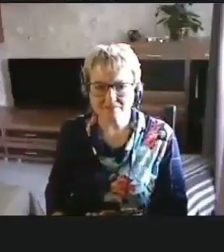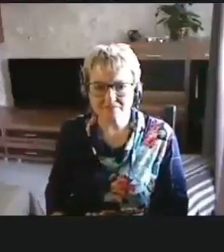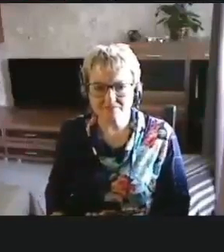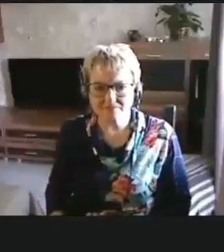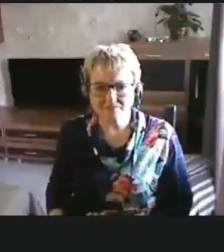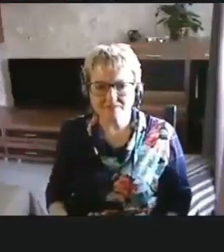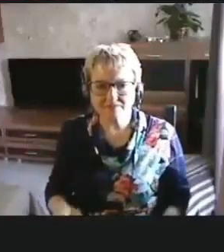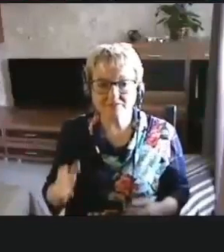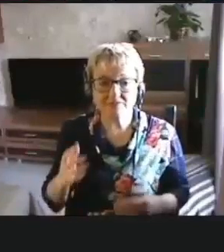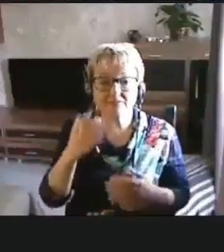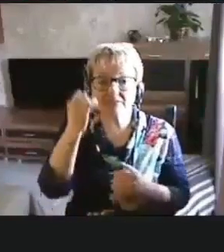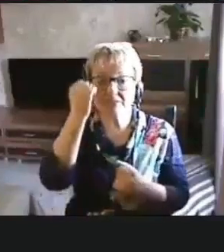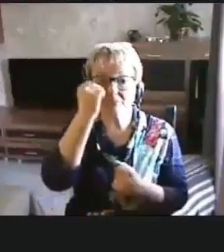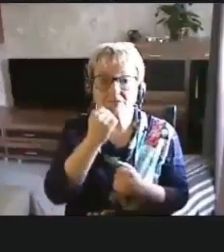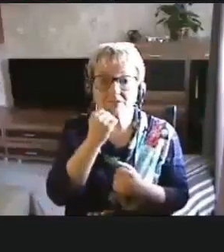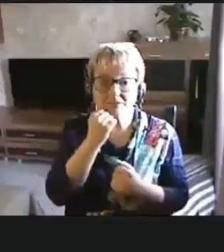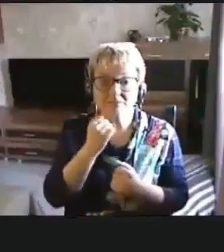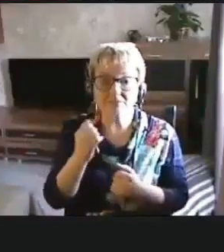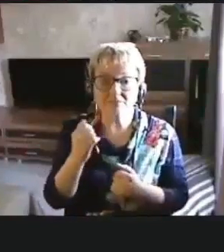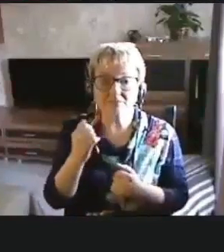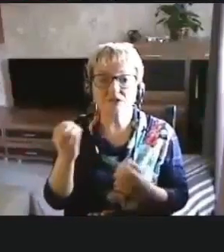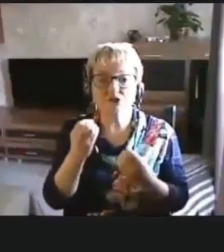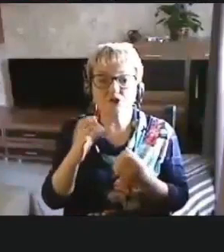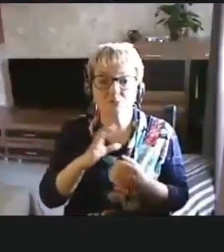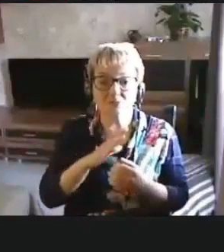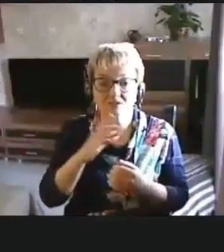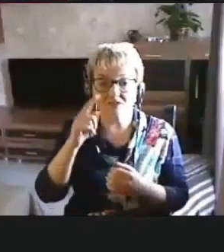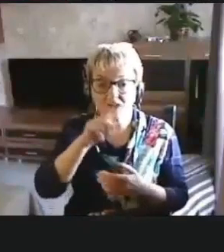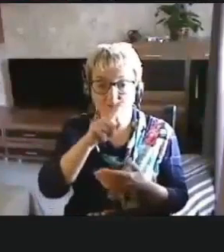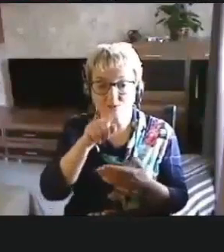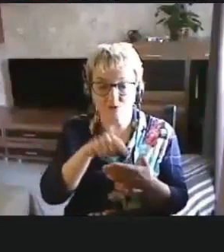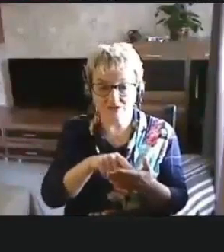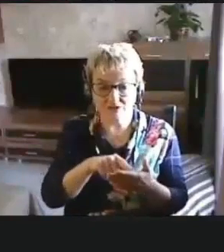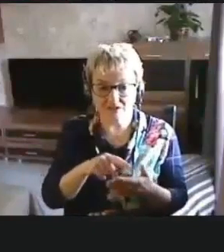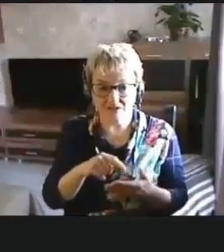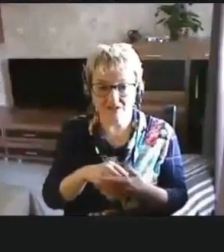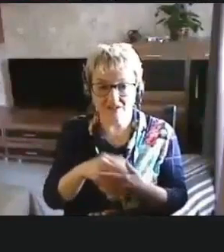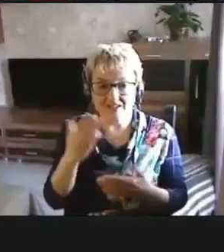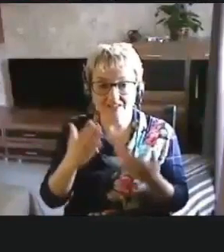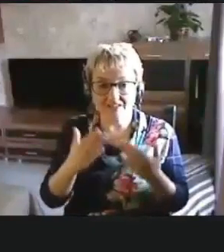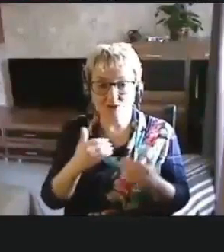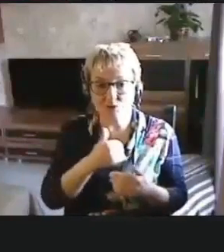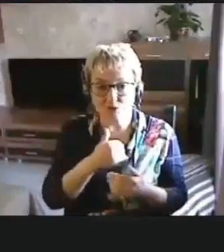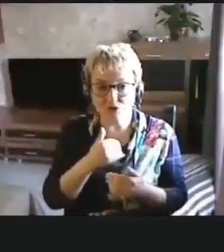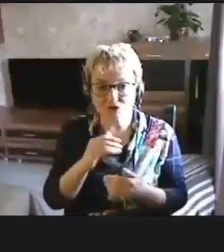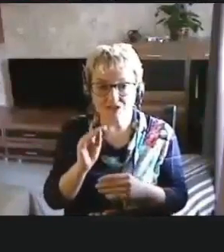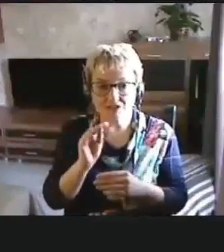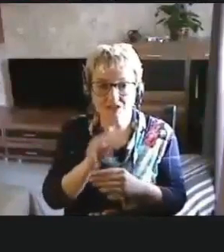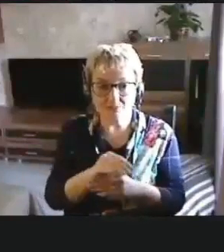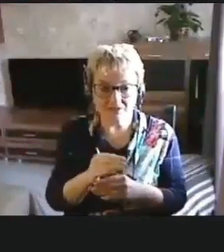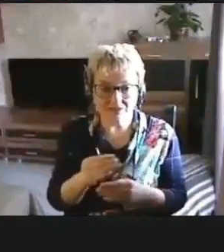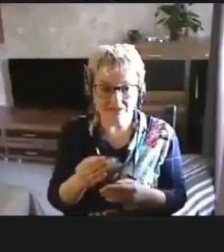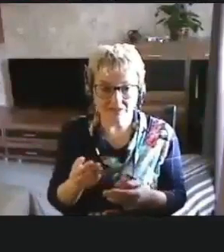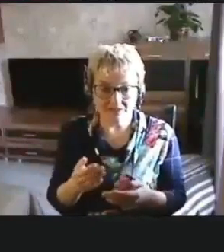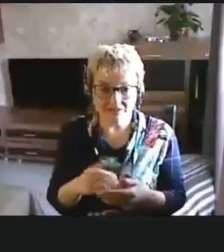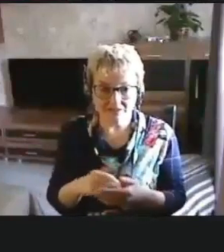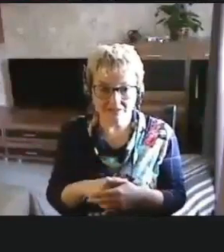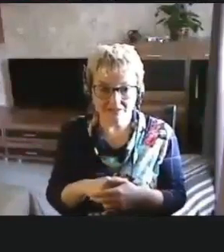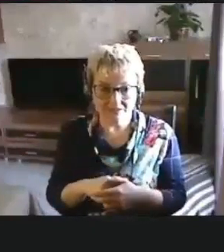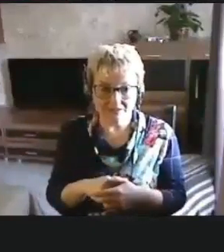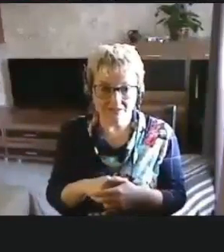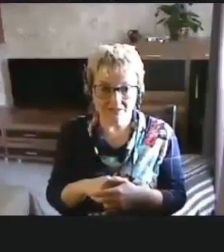Понятно, спасибо. Так, еще там был вопрос. Юлия, Елизавета, хочешь что-то добавить?